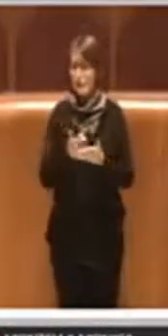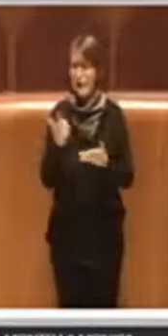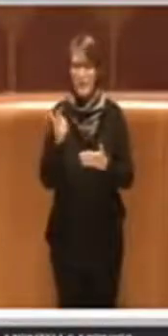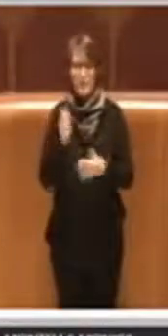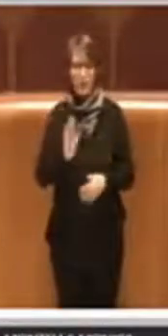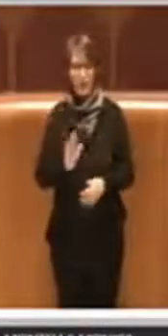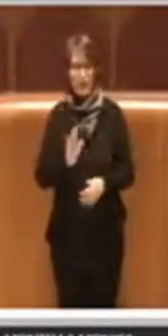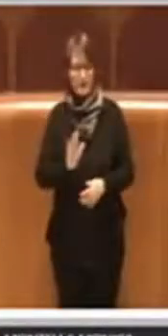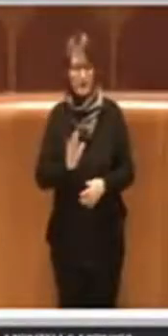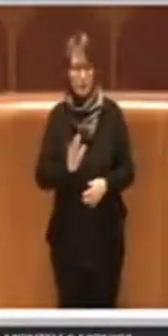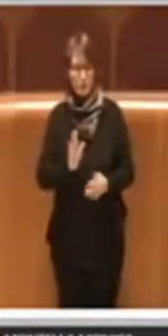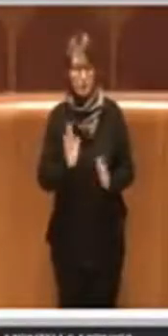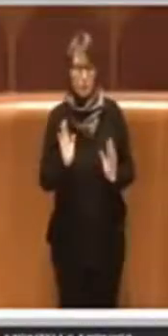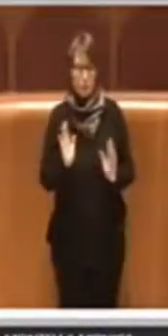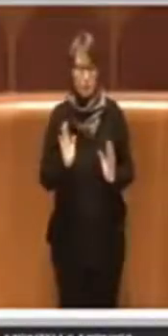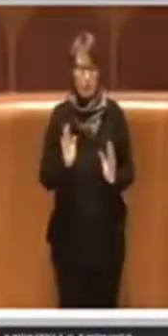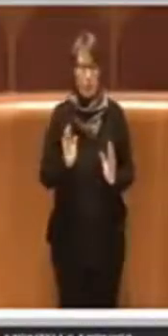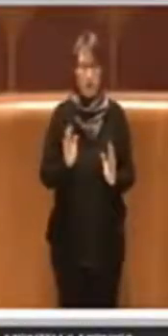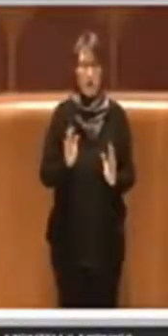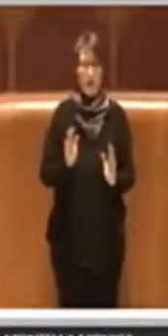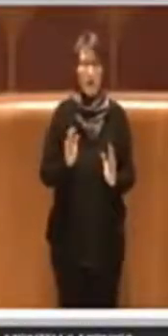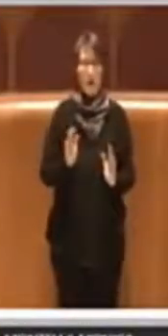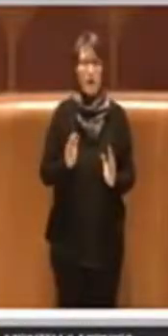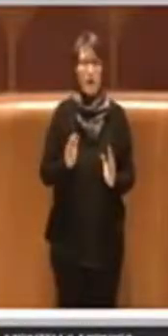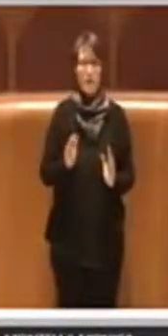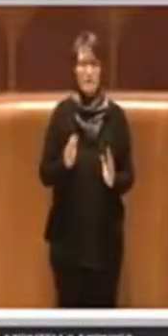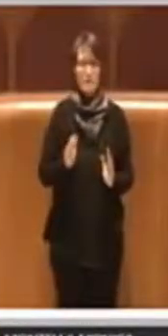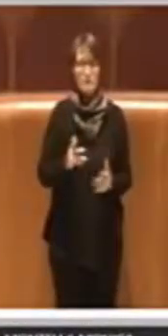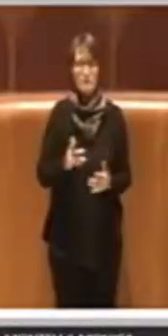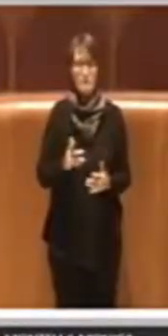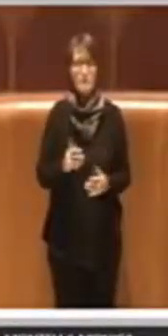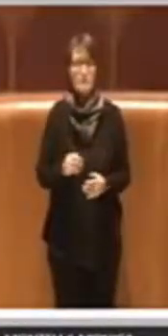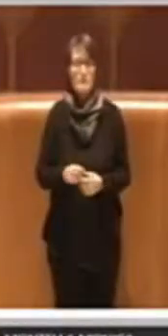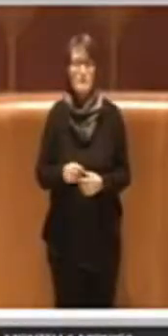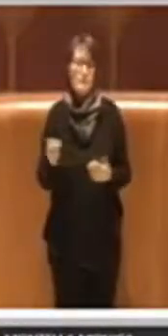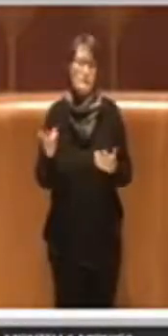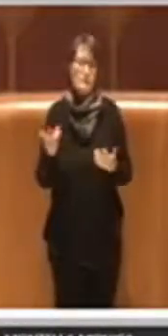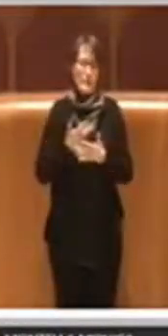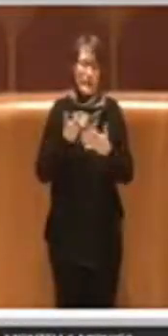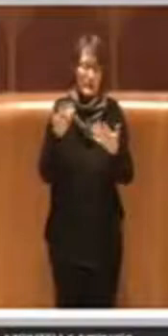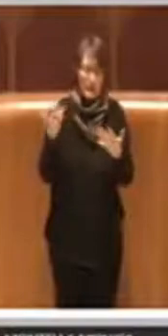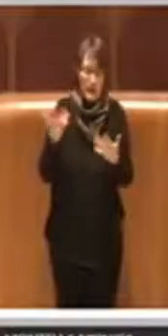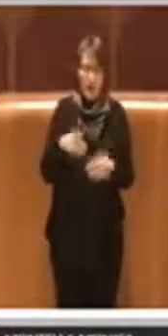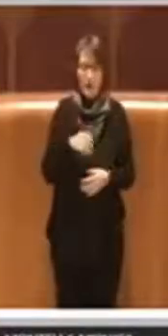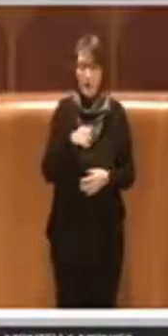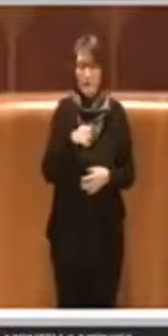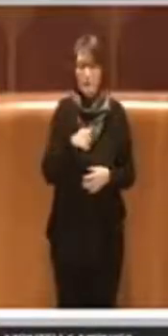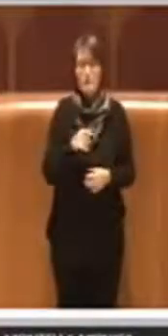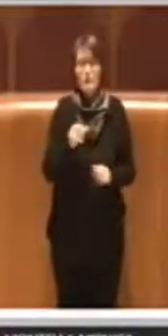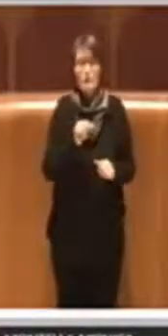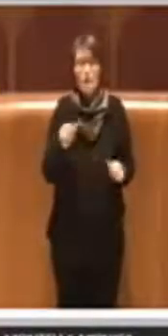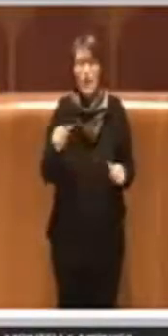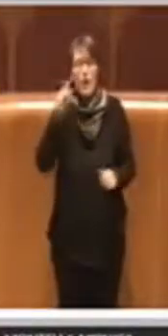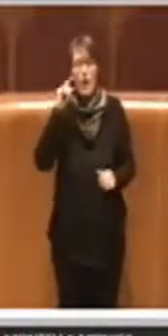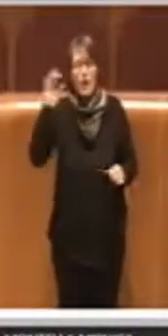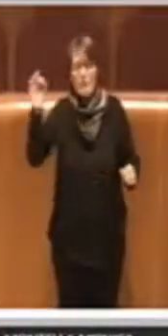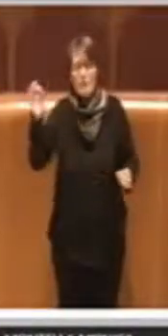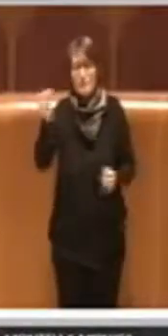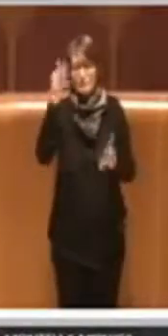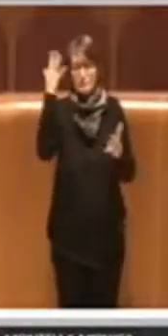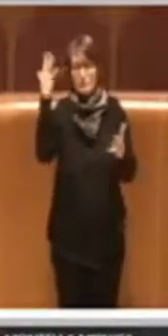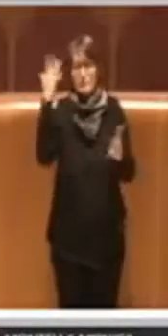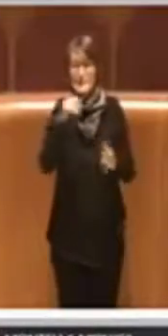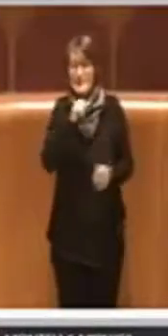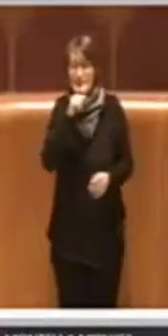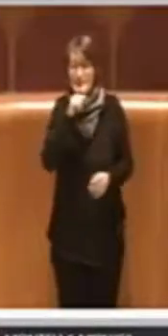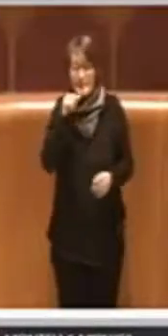che noi releghiamo solo a momenti effettivamente necessari il dovere